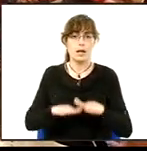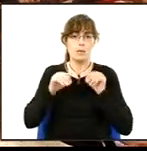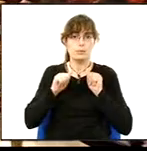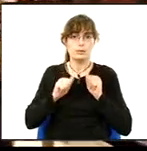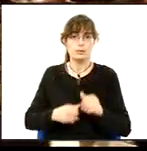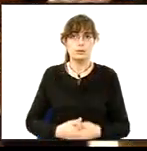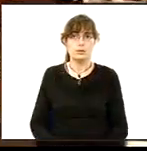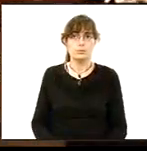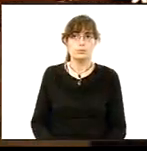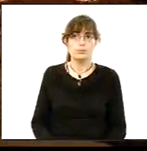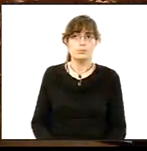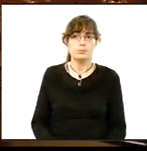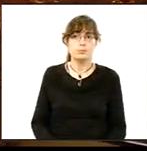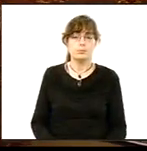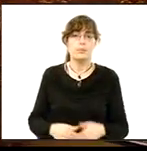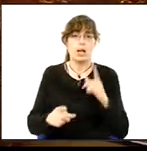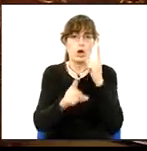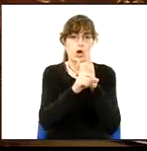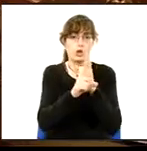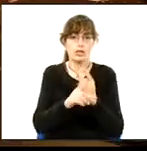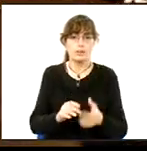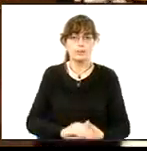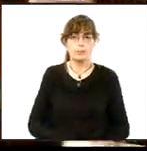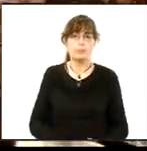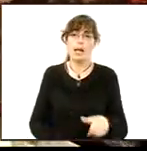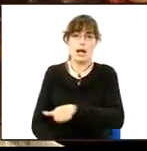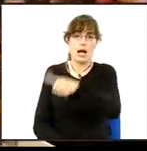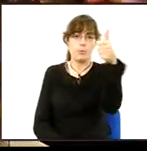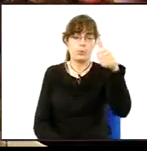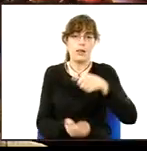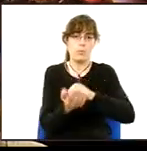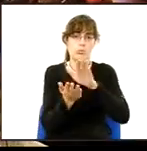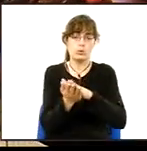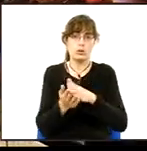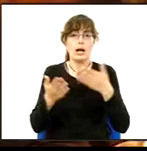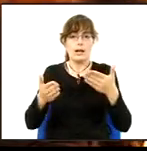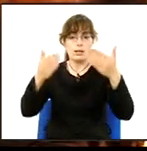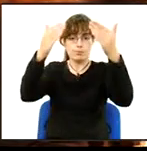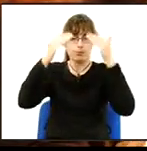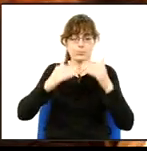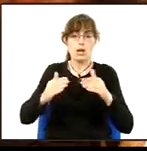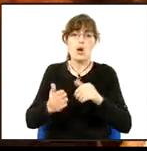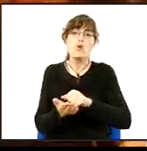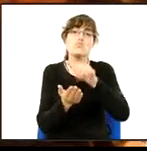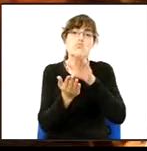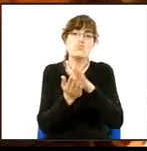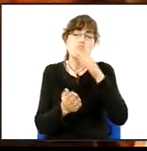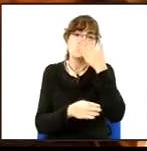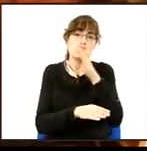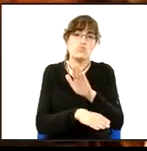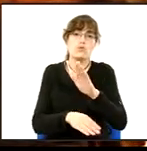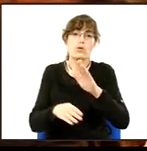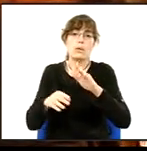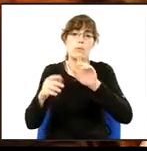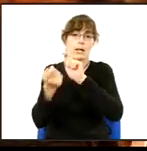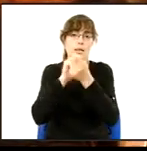Abstencions. Vots en contra. Queda aprovada la moció. I ara passem a moció presentada per Capgirembic